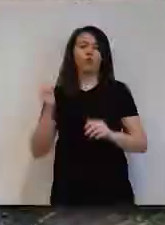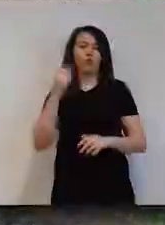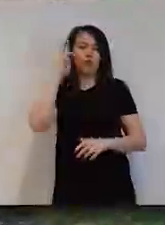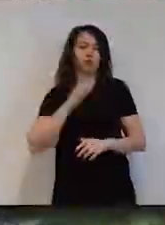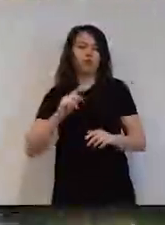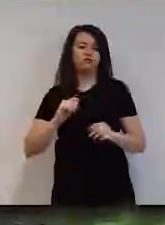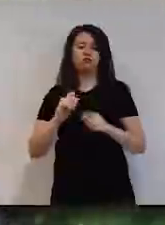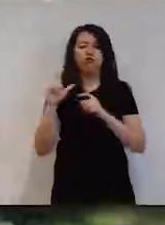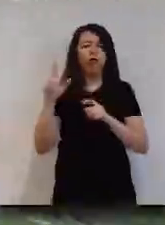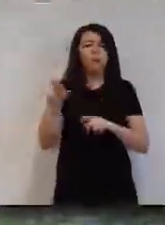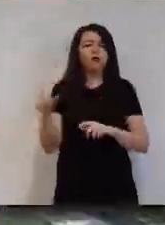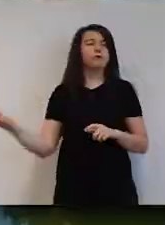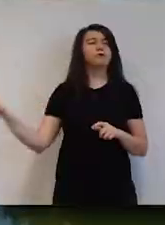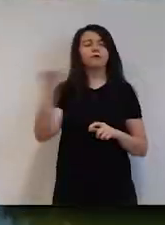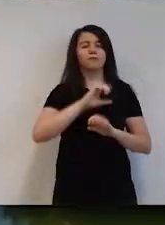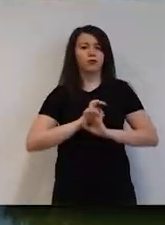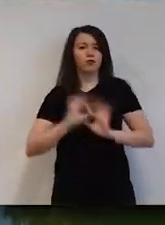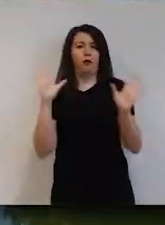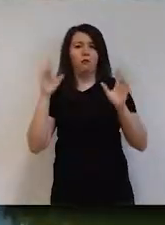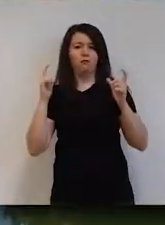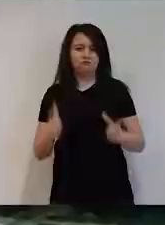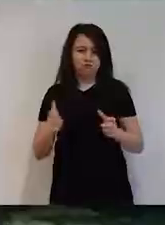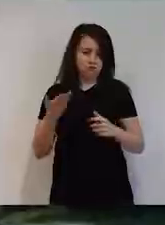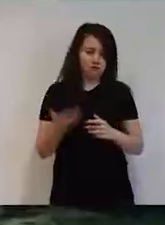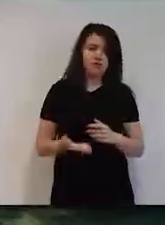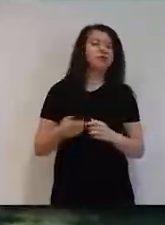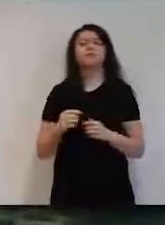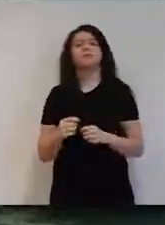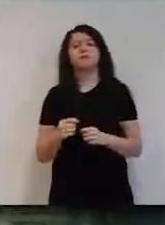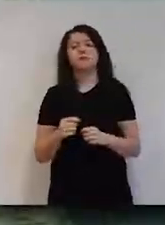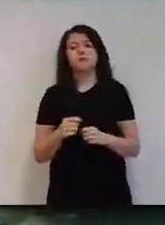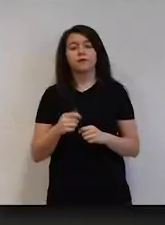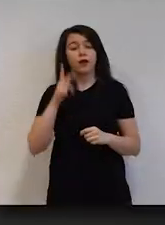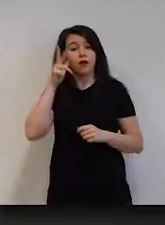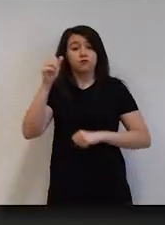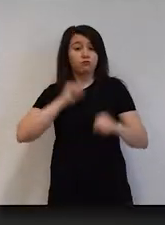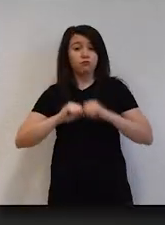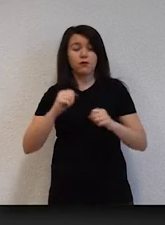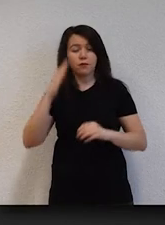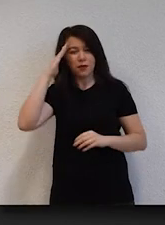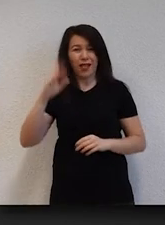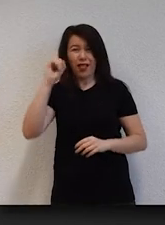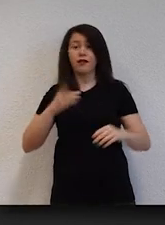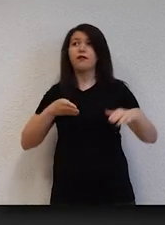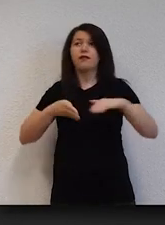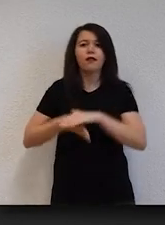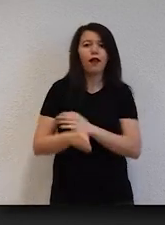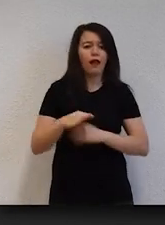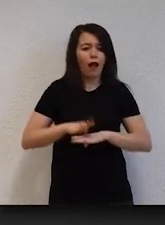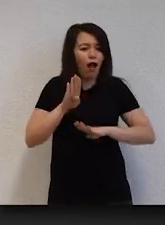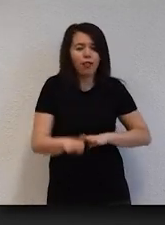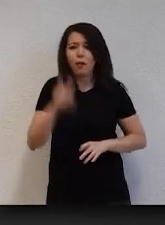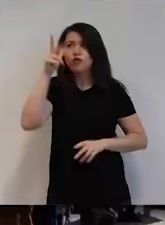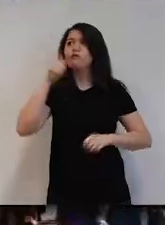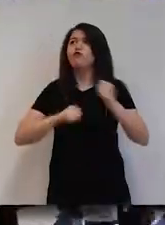doğal çeşitliliği, ormanı ve göletleriyle adeta saklı bir cennettir. Hacettepe'ye merhaba dediğiniz daha